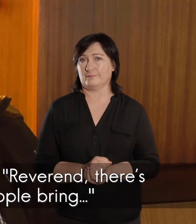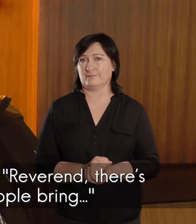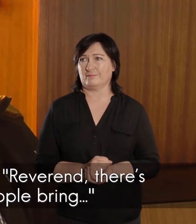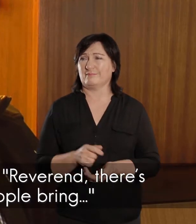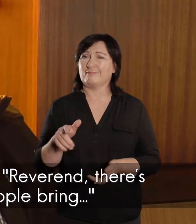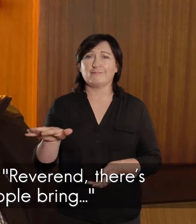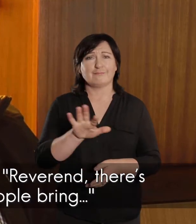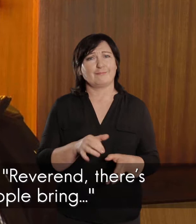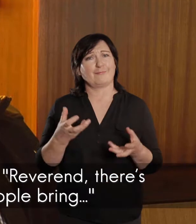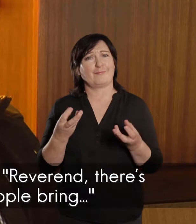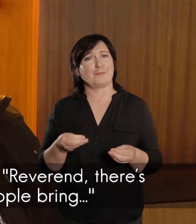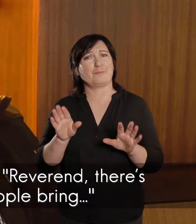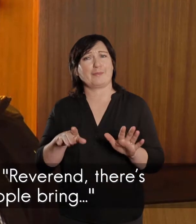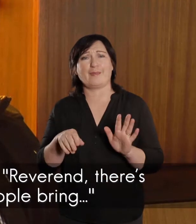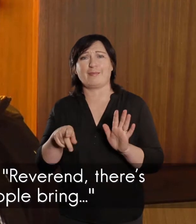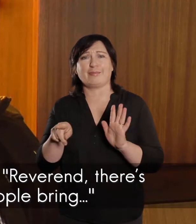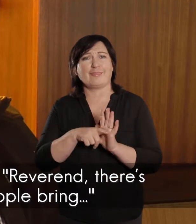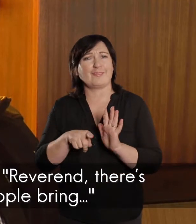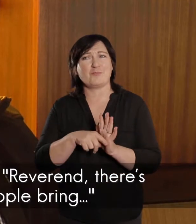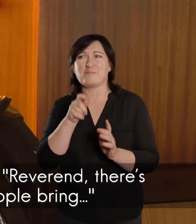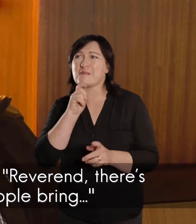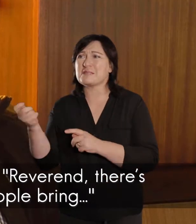negativiteit wat die mense hier bring